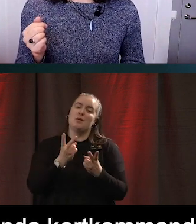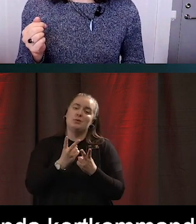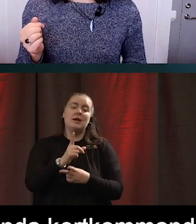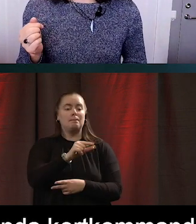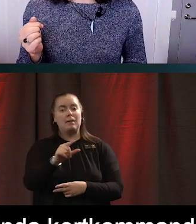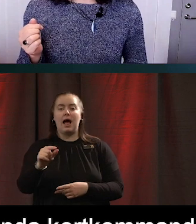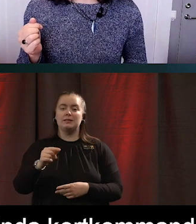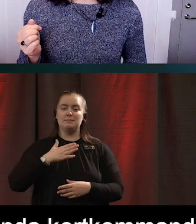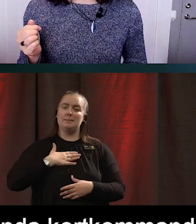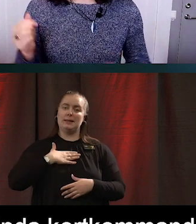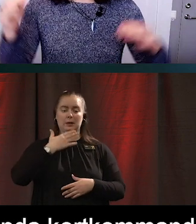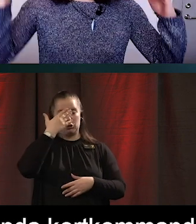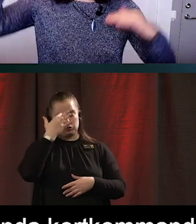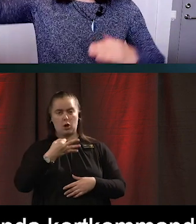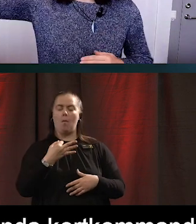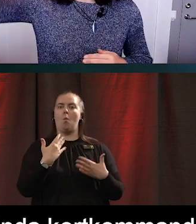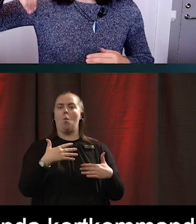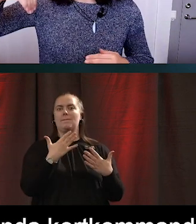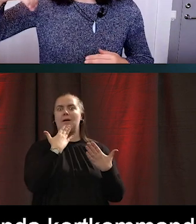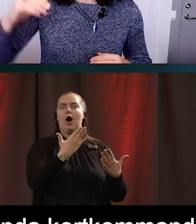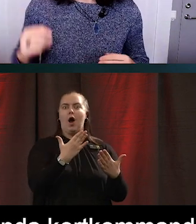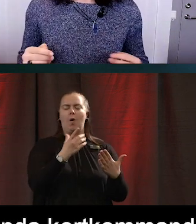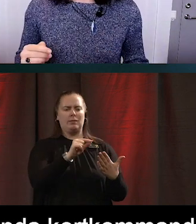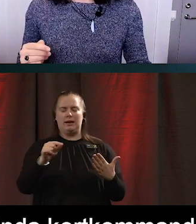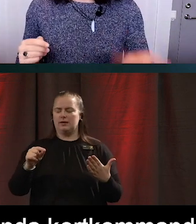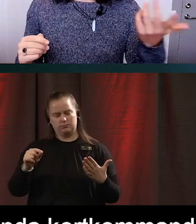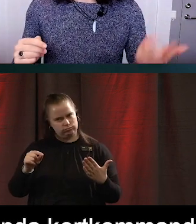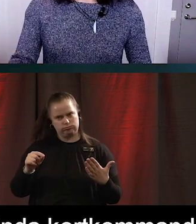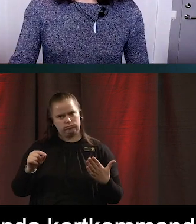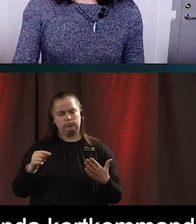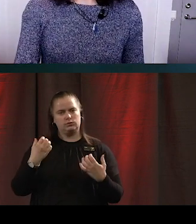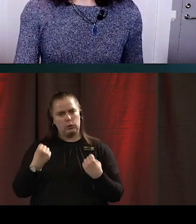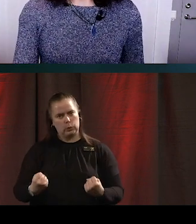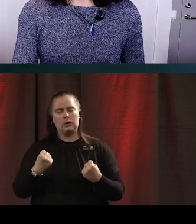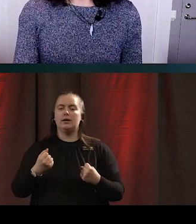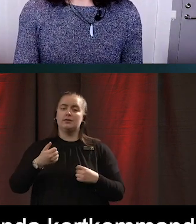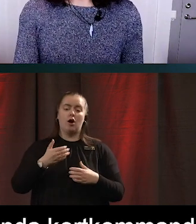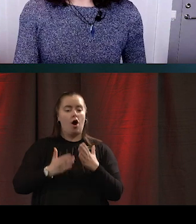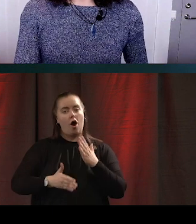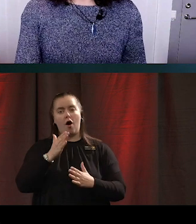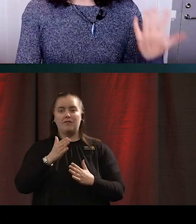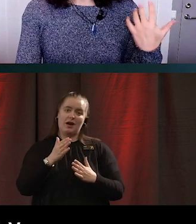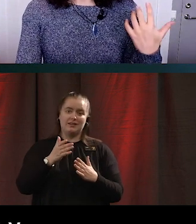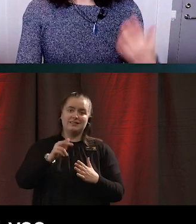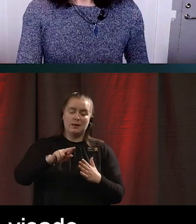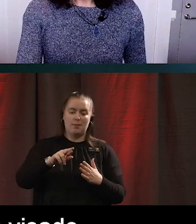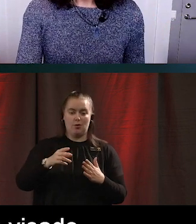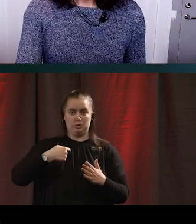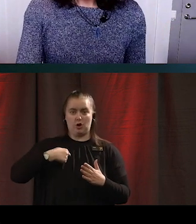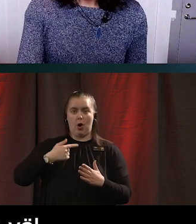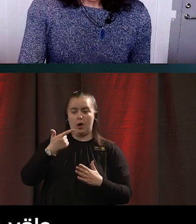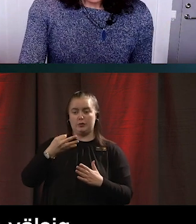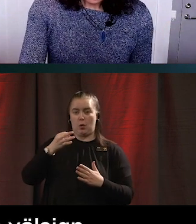och ibland är det en förbannelse att man har top-down-tänkande när man ska prata med någon som fortfarande håller på med bottom-up-lärande.